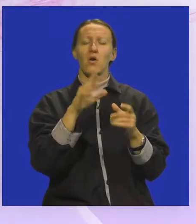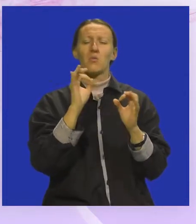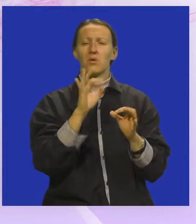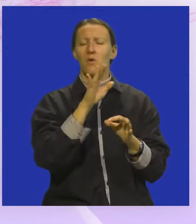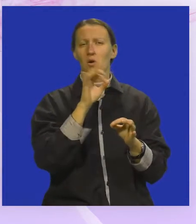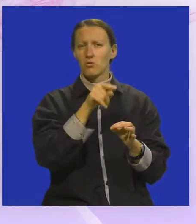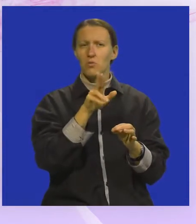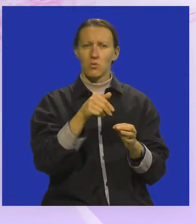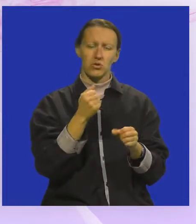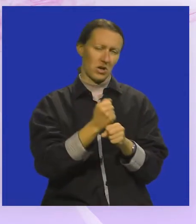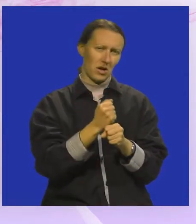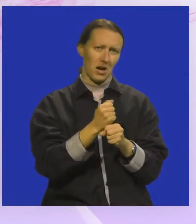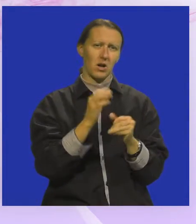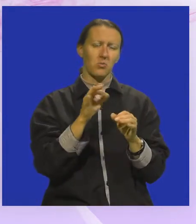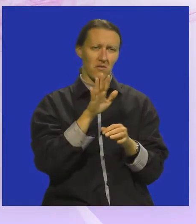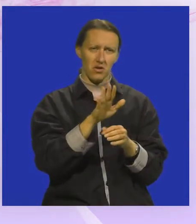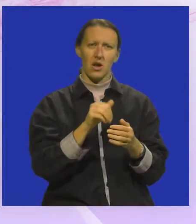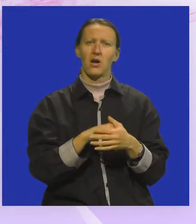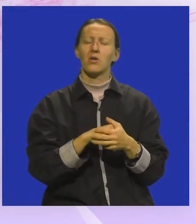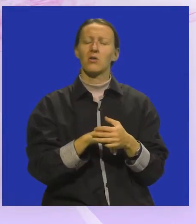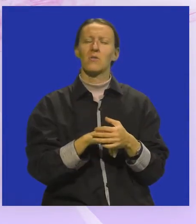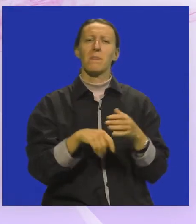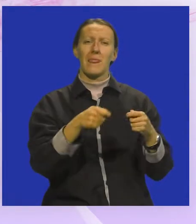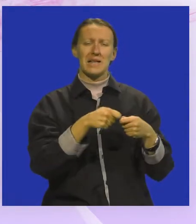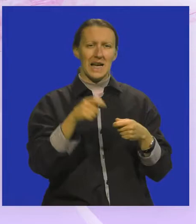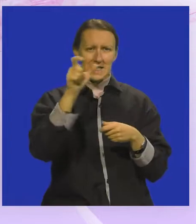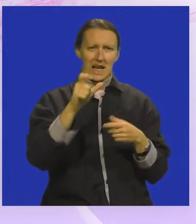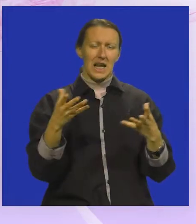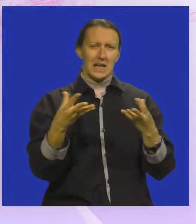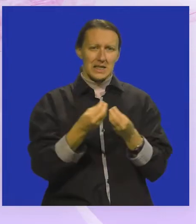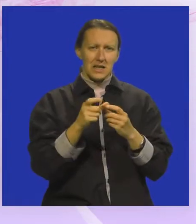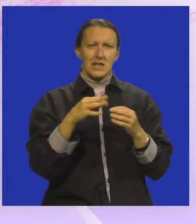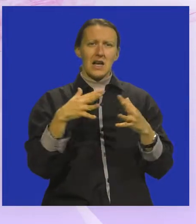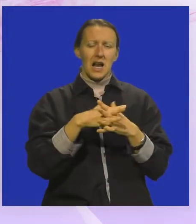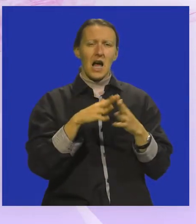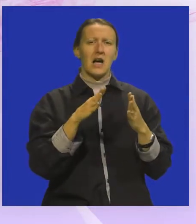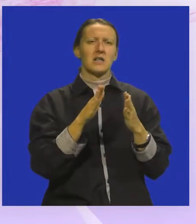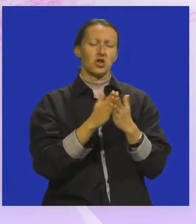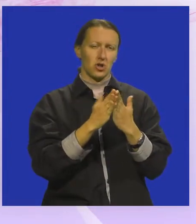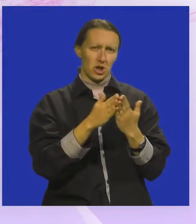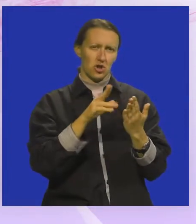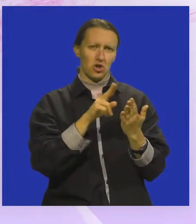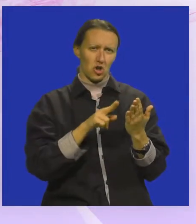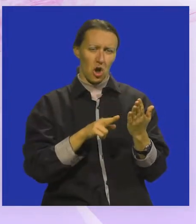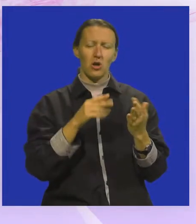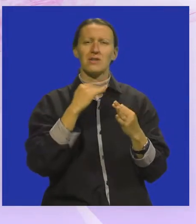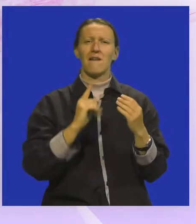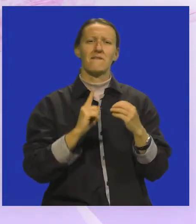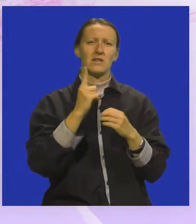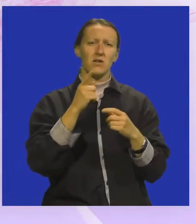upravo o tome, upravo time. Zajednica Taljana, zajedno sa gradskom knjižnicom i čitavnicom, pod visokim